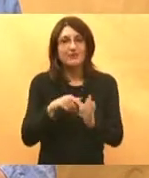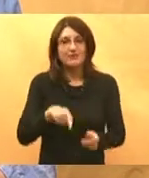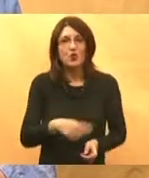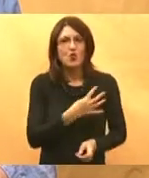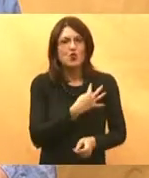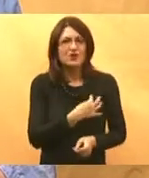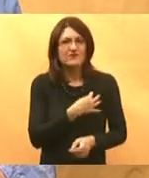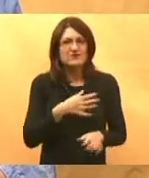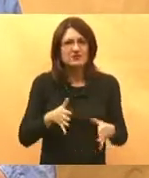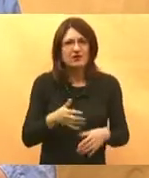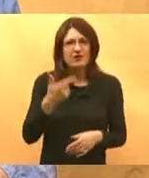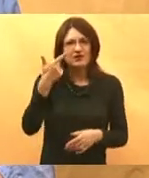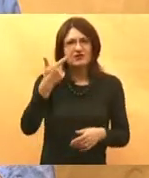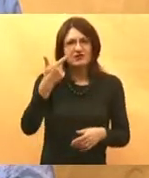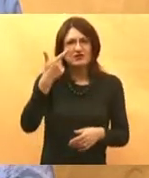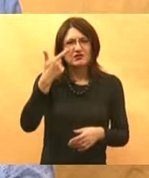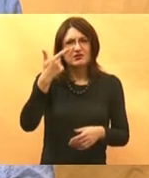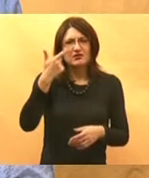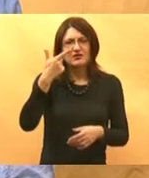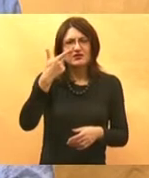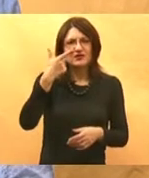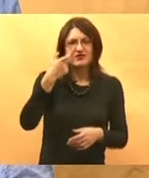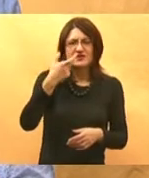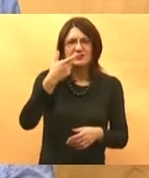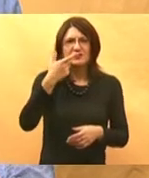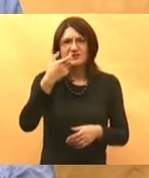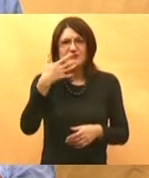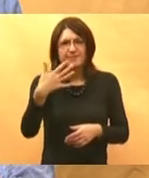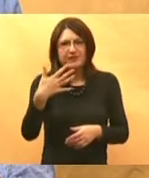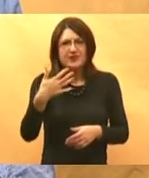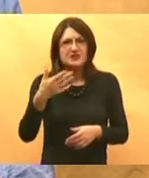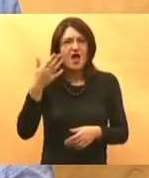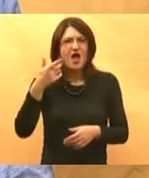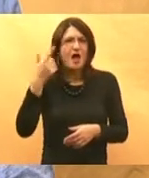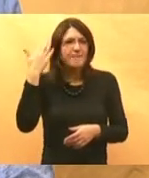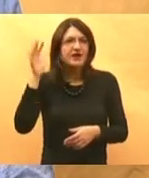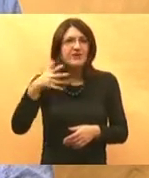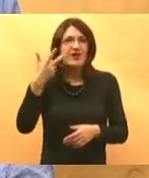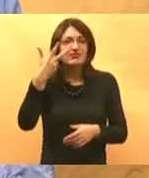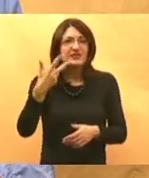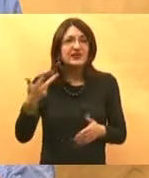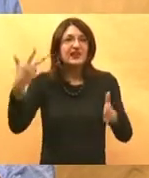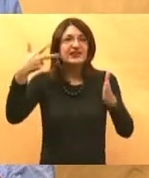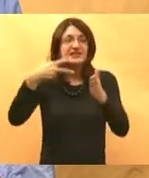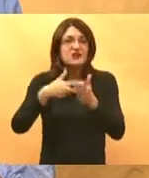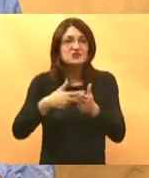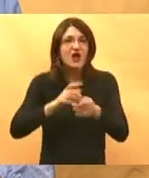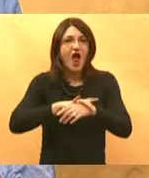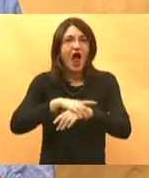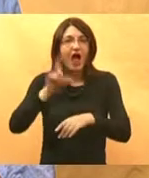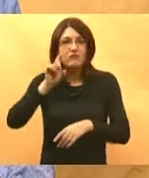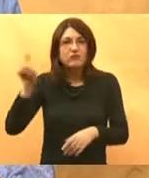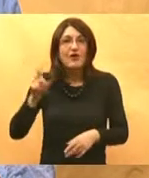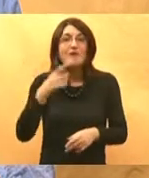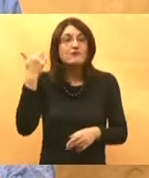sad nekih 200-250, prije nekih 15 godina nas je bilo 3 tisuća ambulanti, a zahtjevi pacijenta su bili daleko